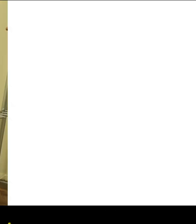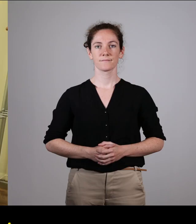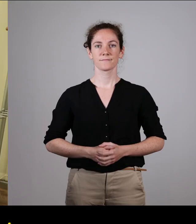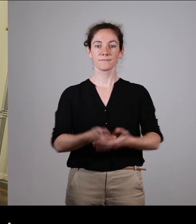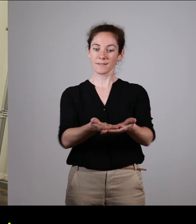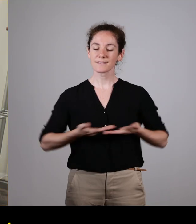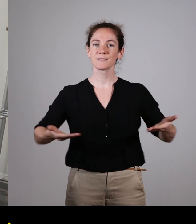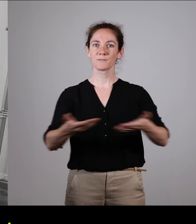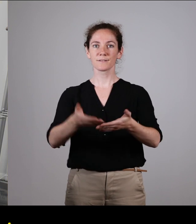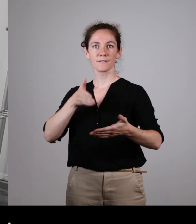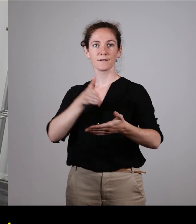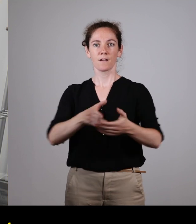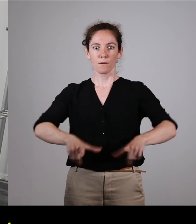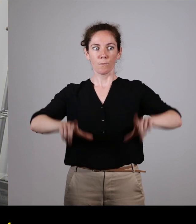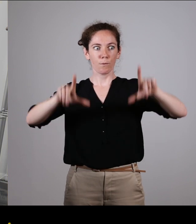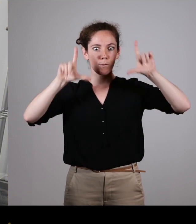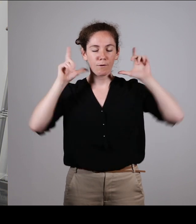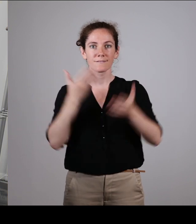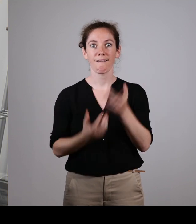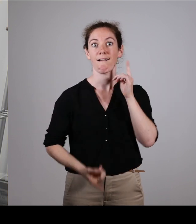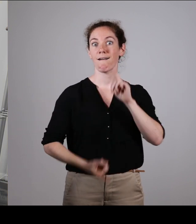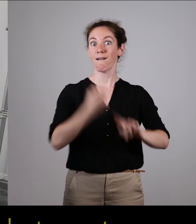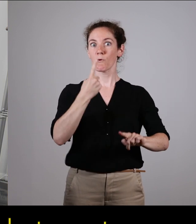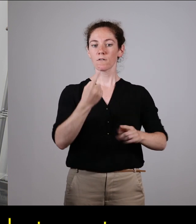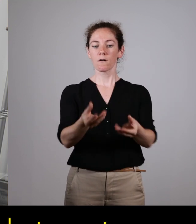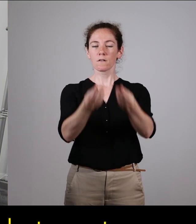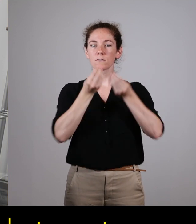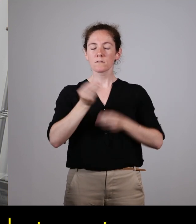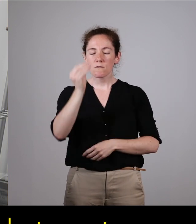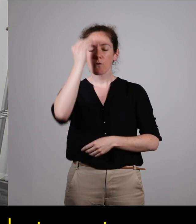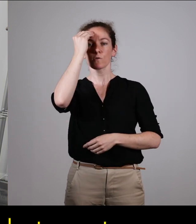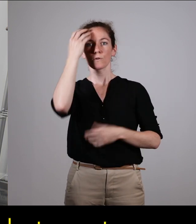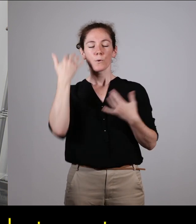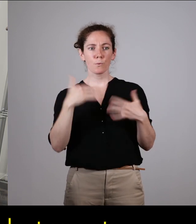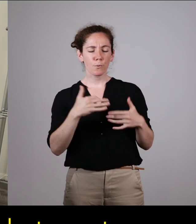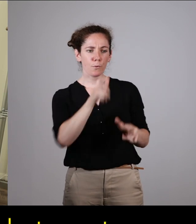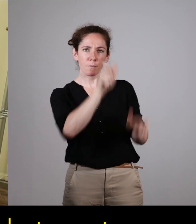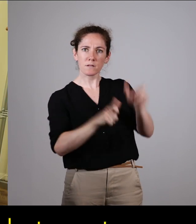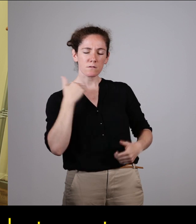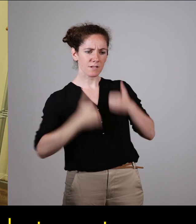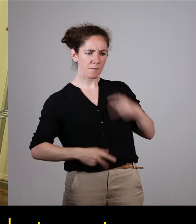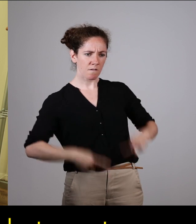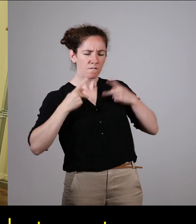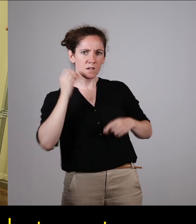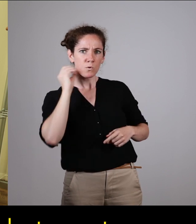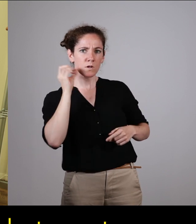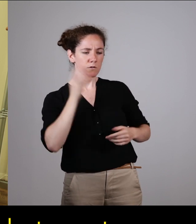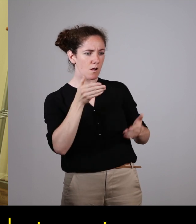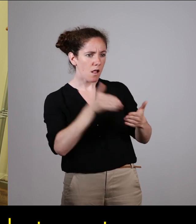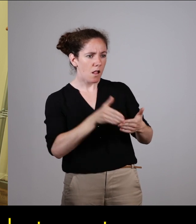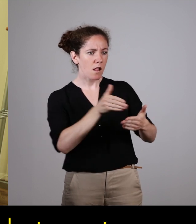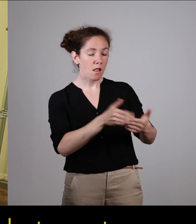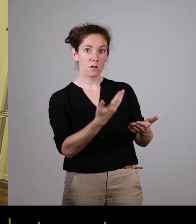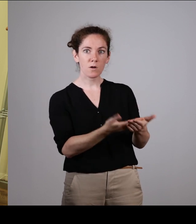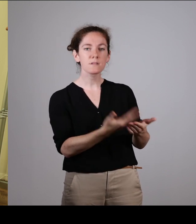Cette mise en situation, par exemple, est très importante pour vraiment que les personnes se rendent compte de ce que